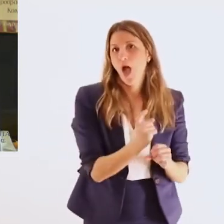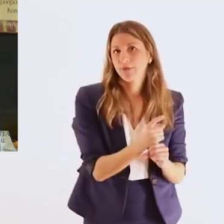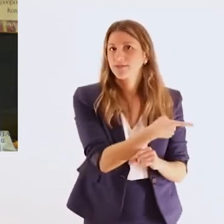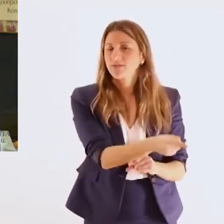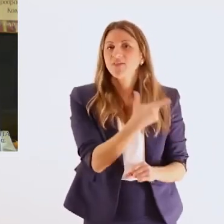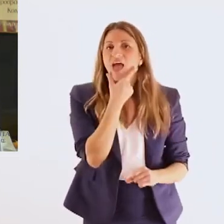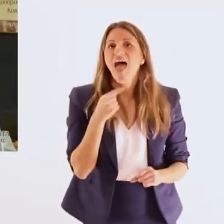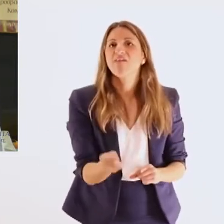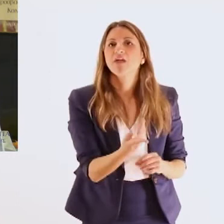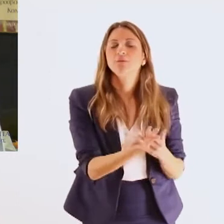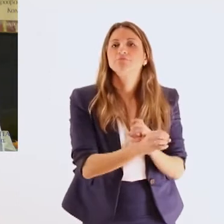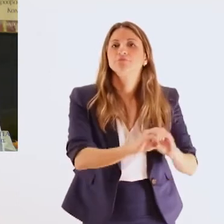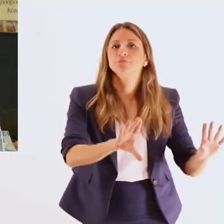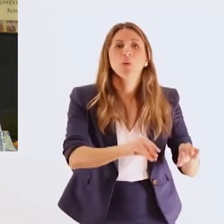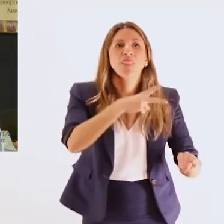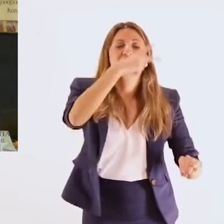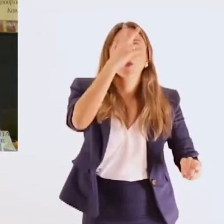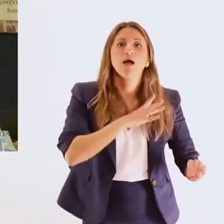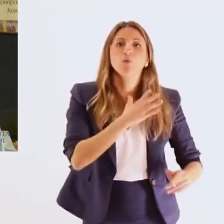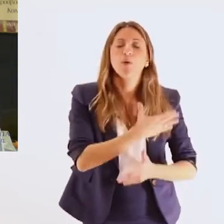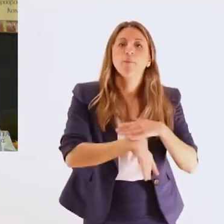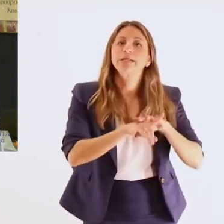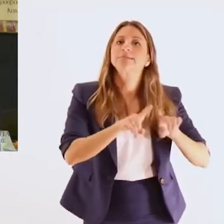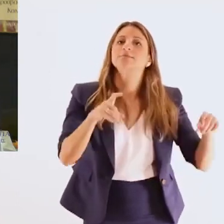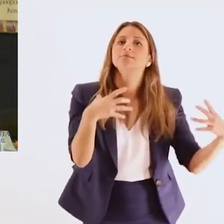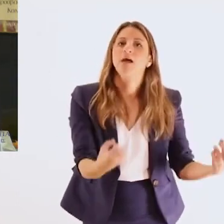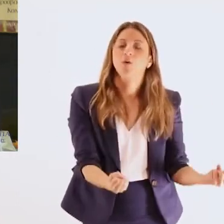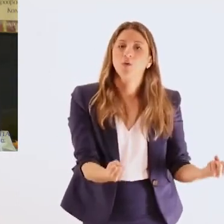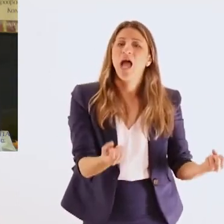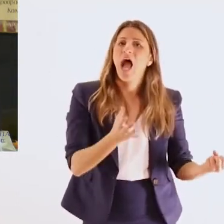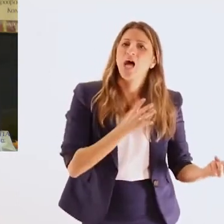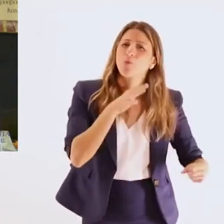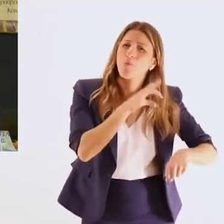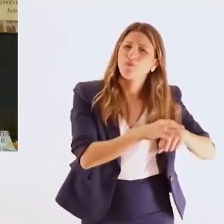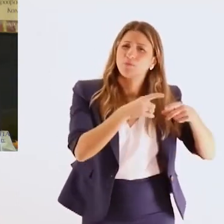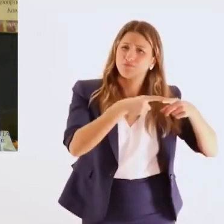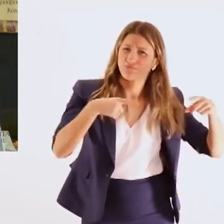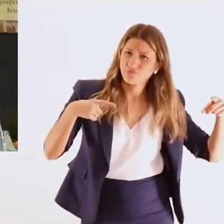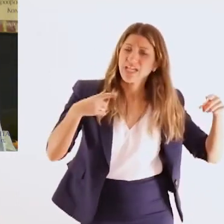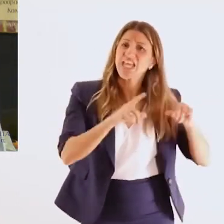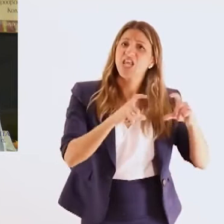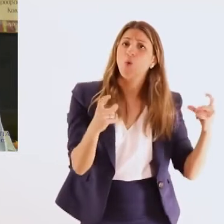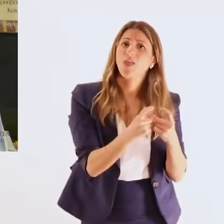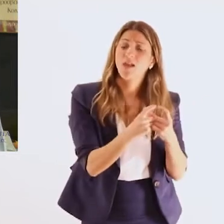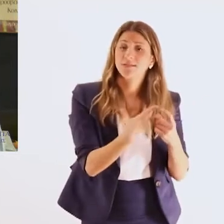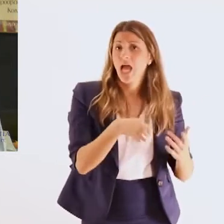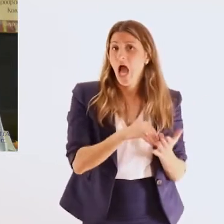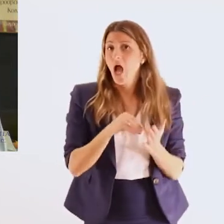οικογενειών τους αλλά και σε τεχνικές εξυπηρέτησης και συνδιαλαγής με πολίτες με αναπηρία